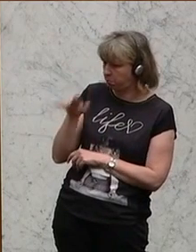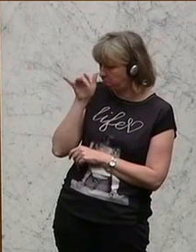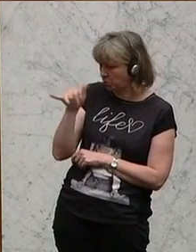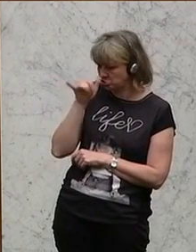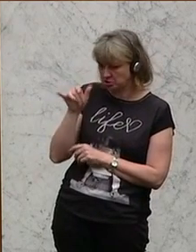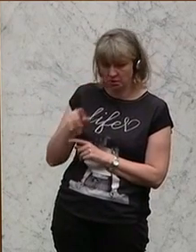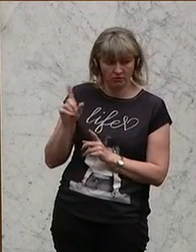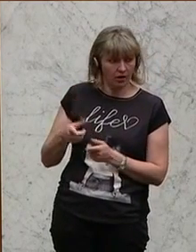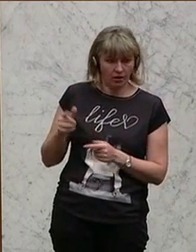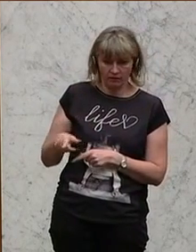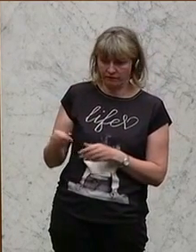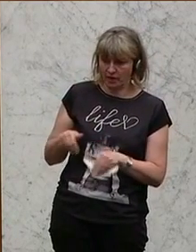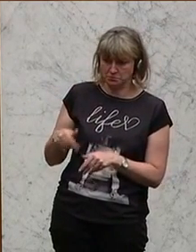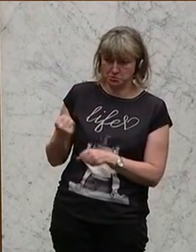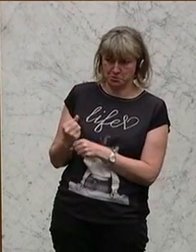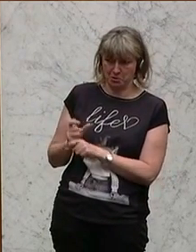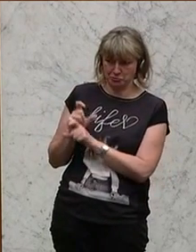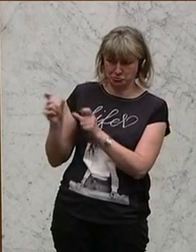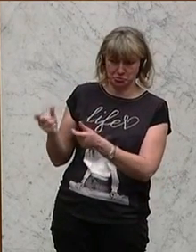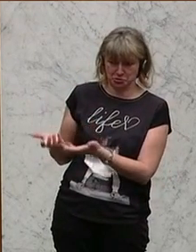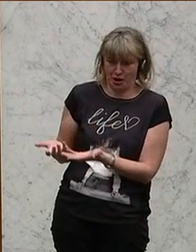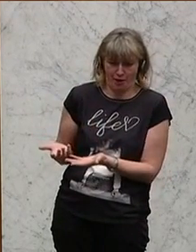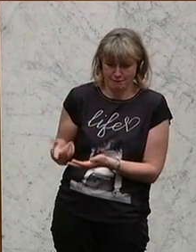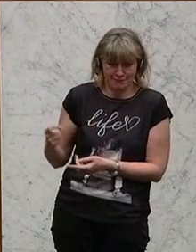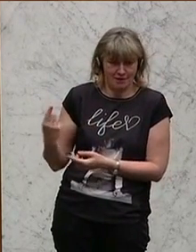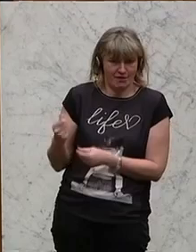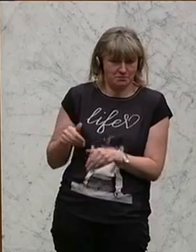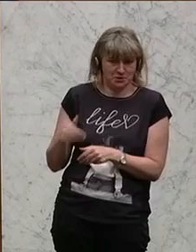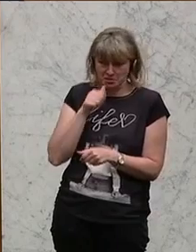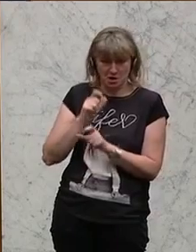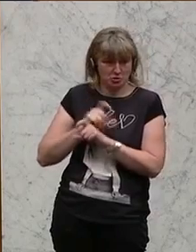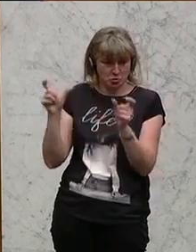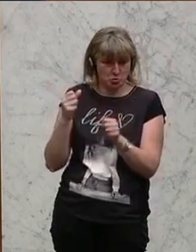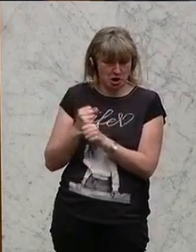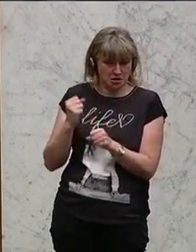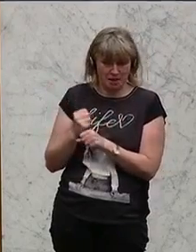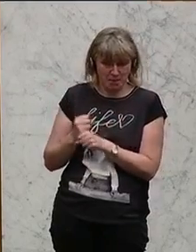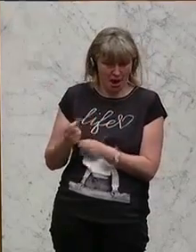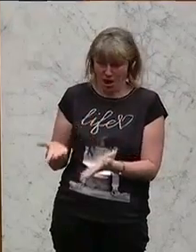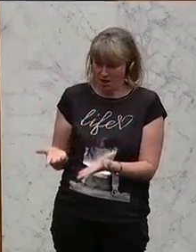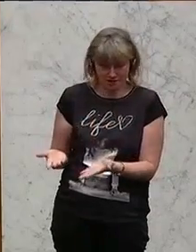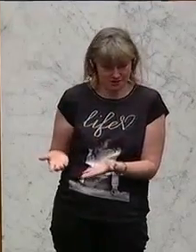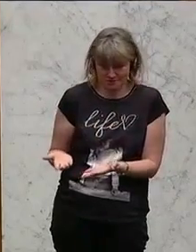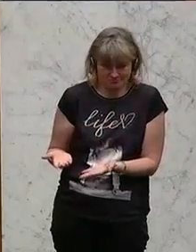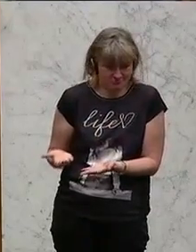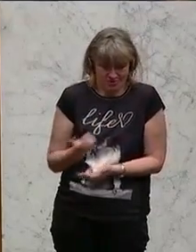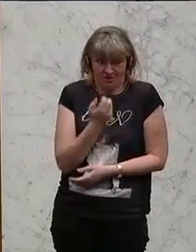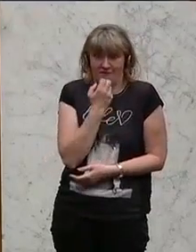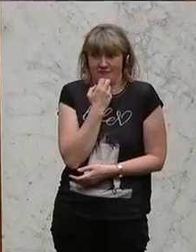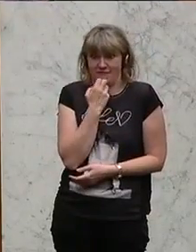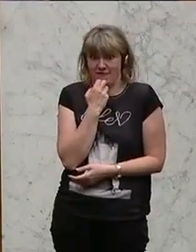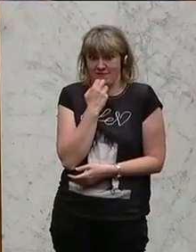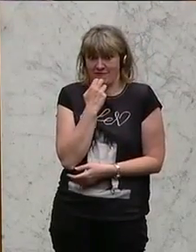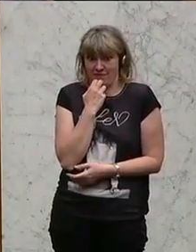der Finanzminister die Schulden gemacht hätte. Die Schulden hat nicht der Finanzminister gemacht, sondern mit